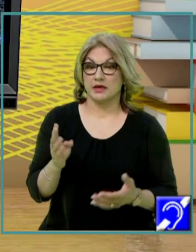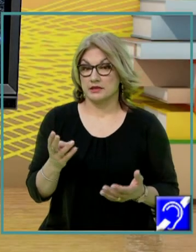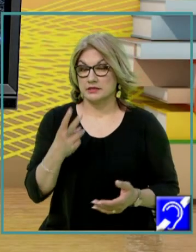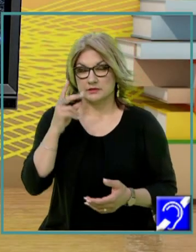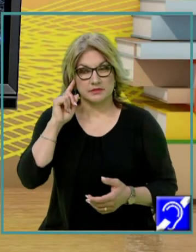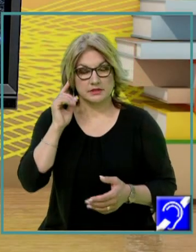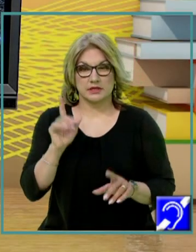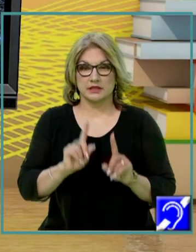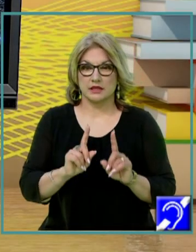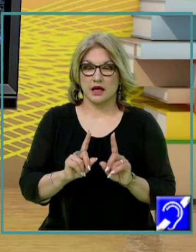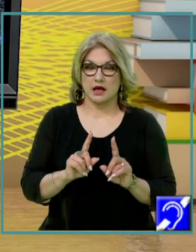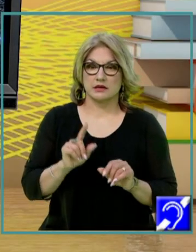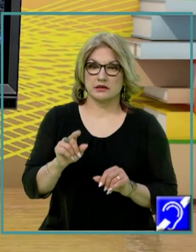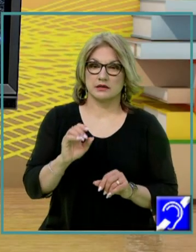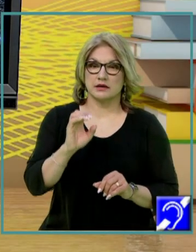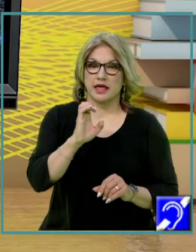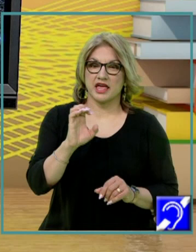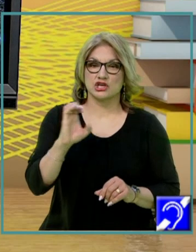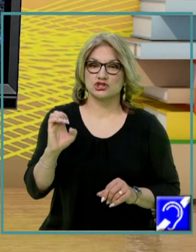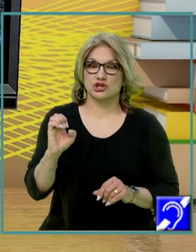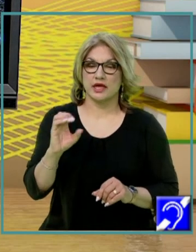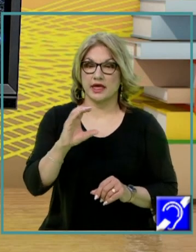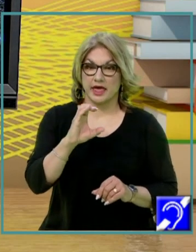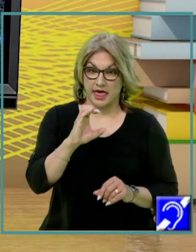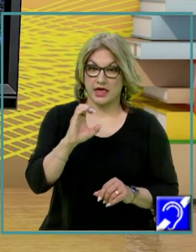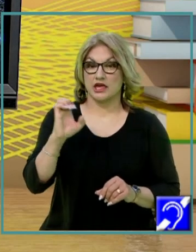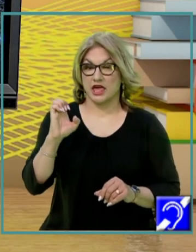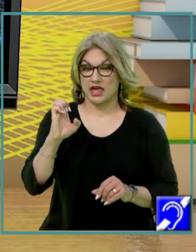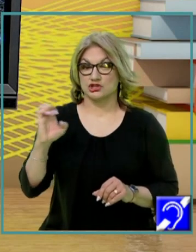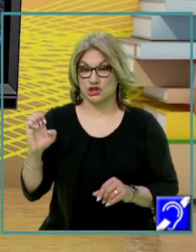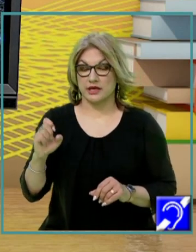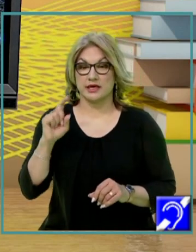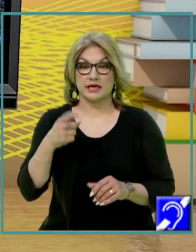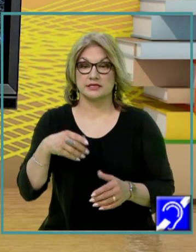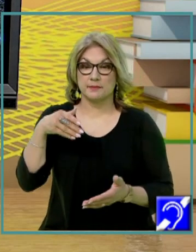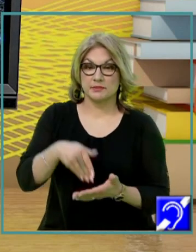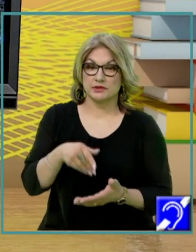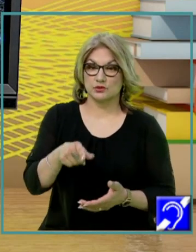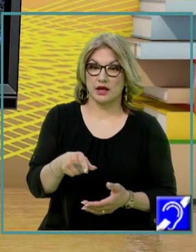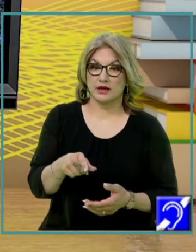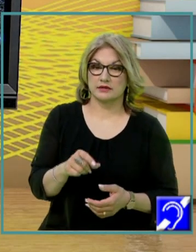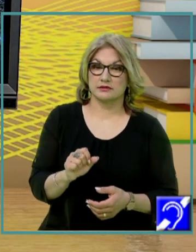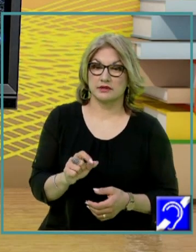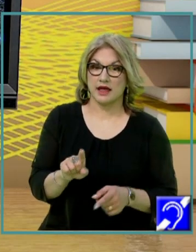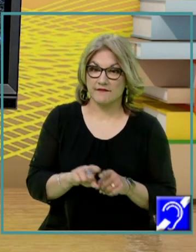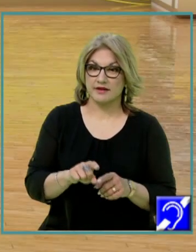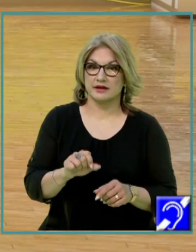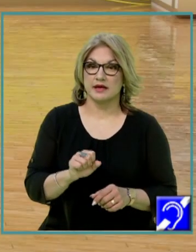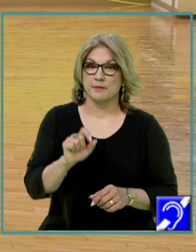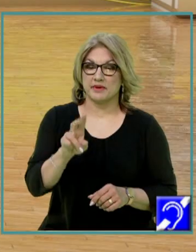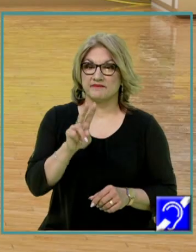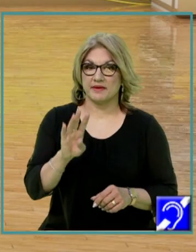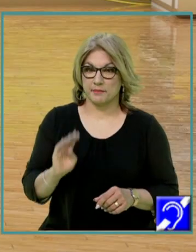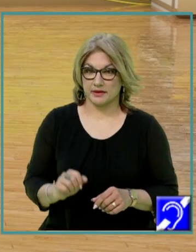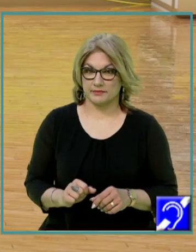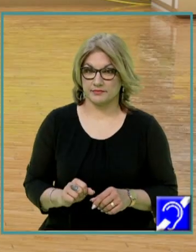dacă nu cumva și EC este perpendicular pe VB. Și pentru a demonstra acest lucru, observăm că triunghiule care